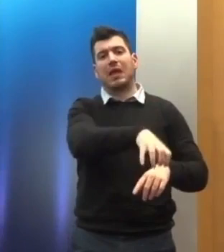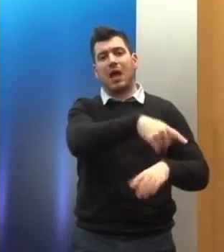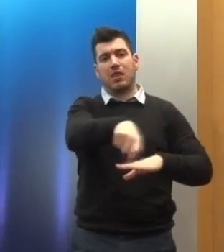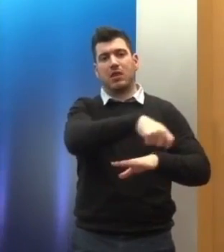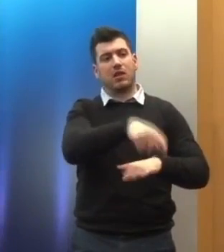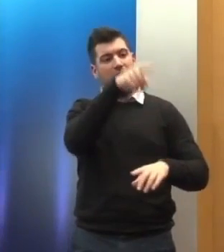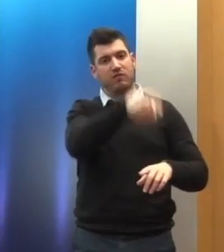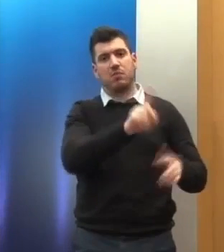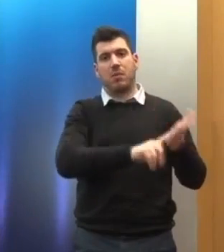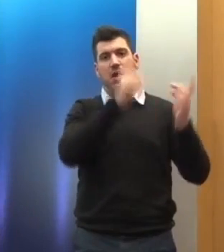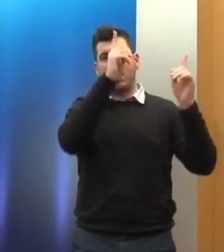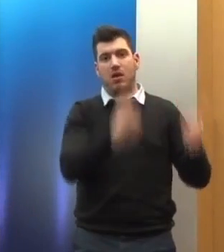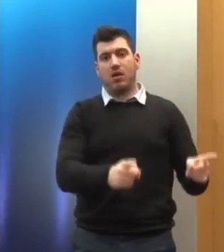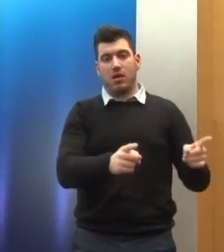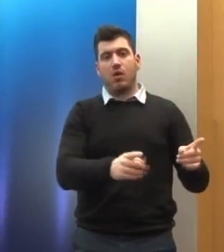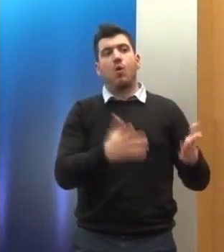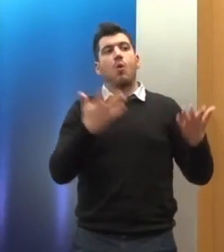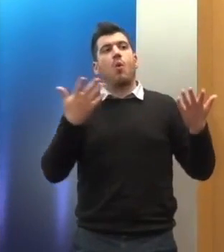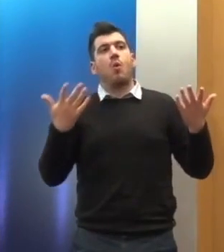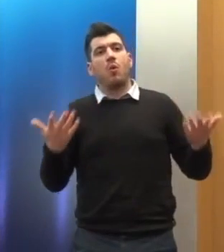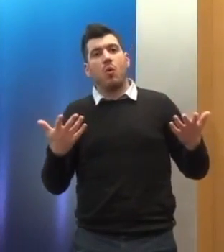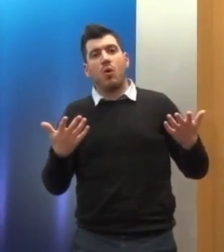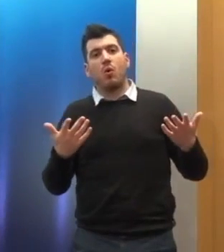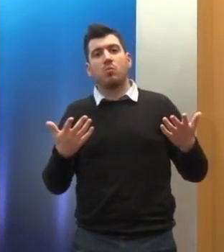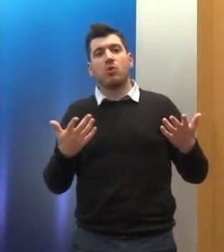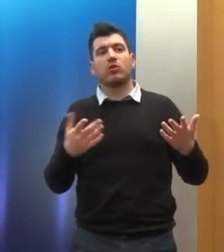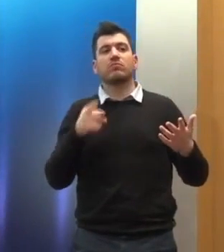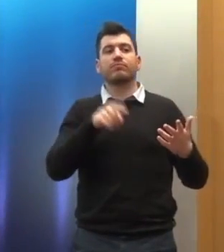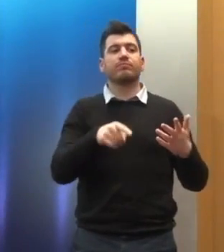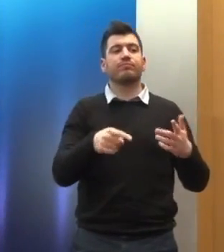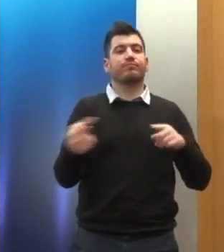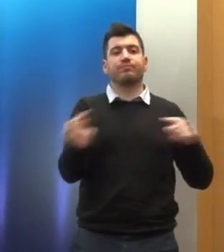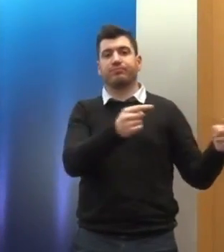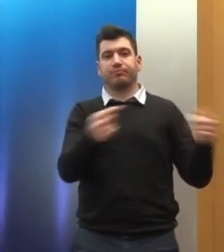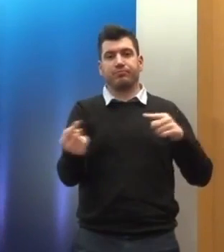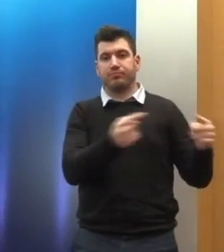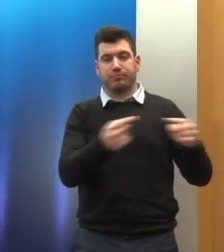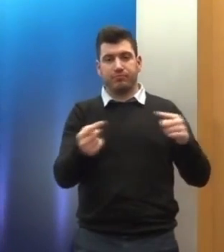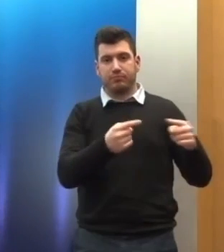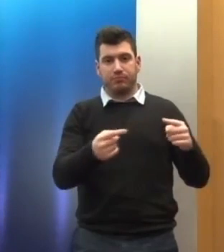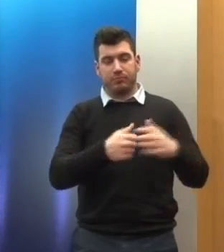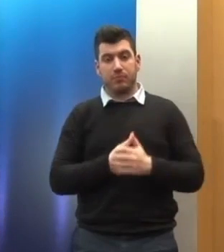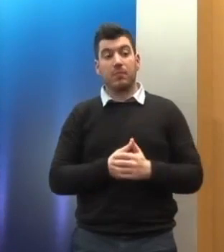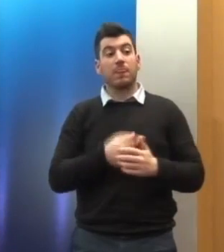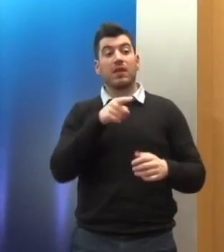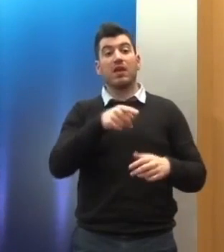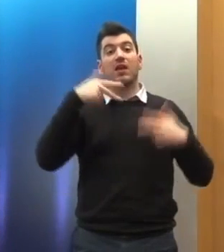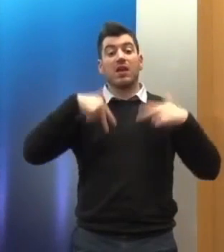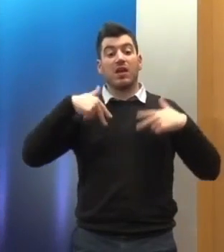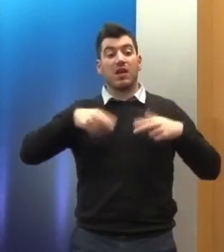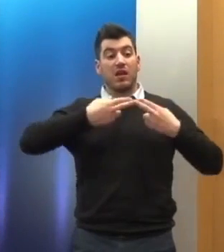αυτή τη στιγμή δεν βάλεται από δύο πλευράς και από το δικαστήριο και από την Επιτροπή Υπουργών. Αλλά η επίεση της Επιτροπής Υπουργών